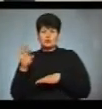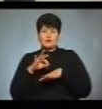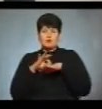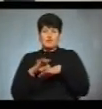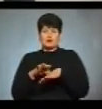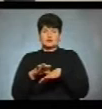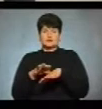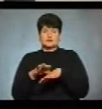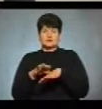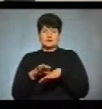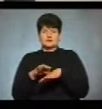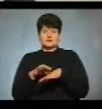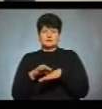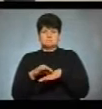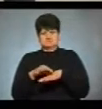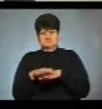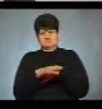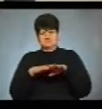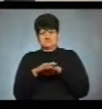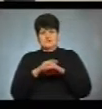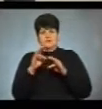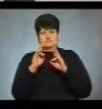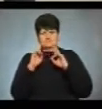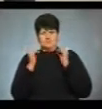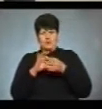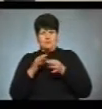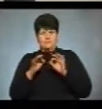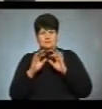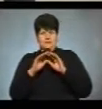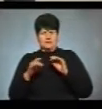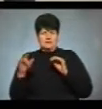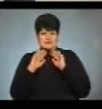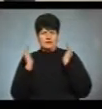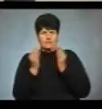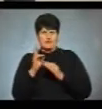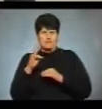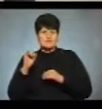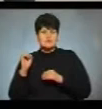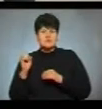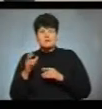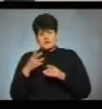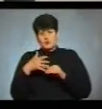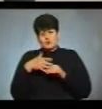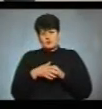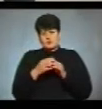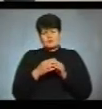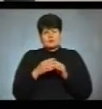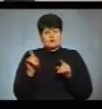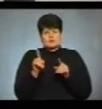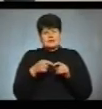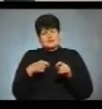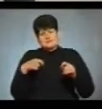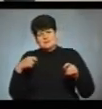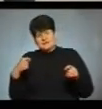публічні дебати на НСК Олімпійський. Або навіть, якщо це буде о 19.00, ми розуміємо, що все одно дебати можуть